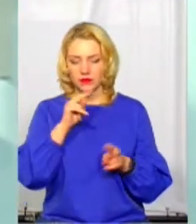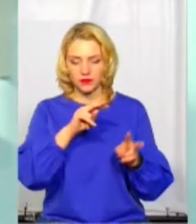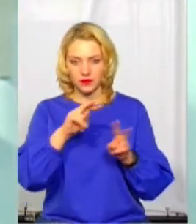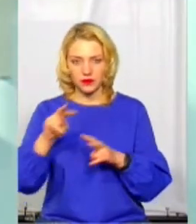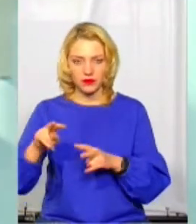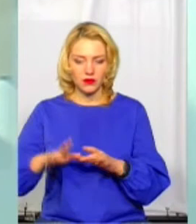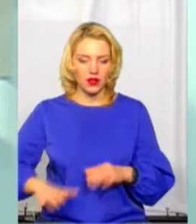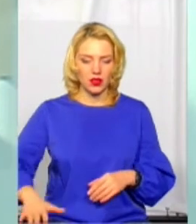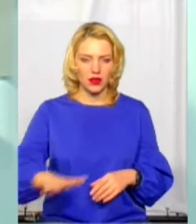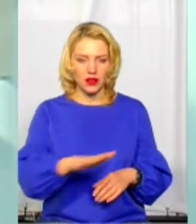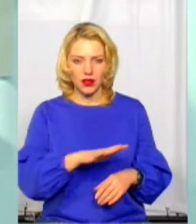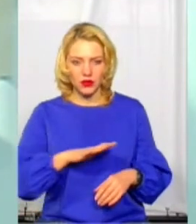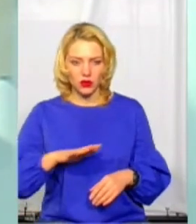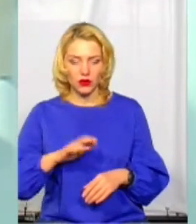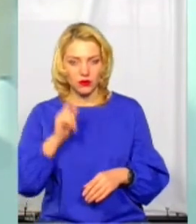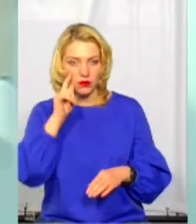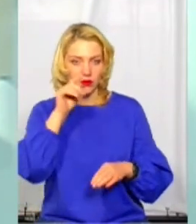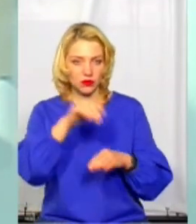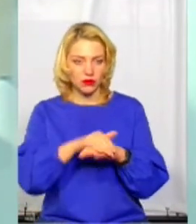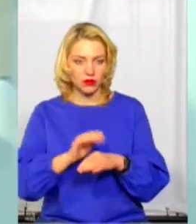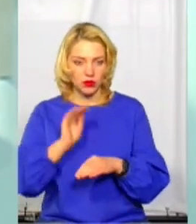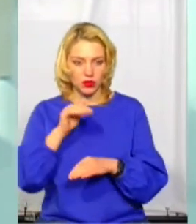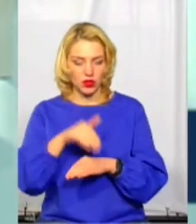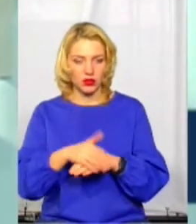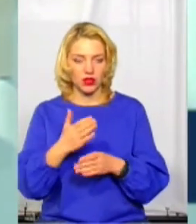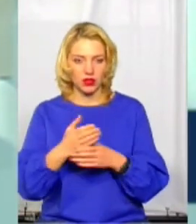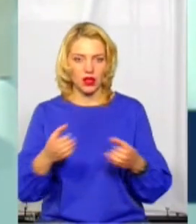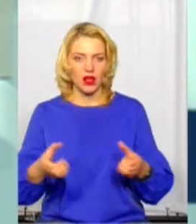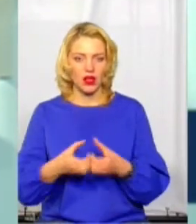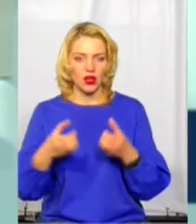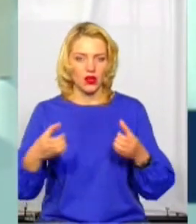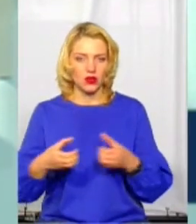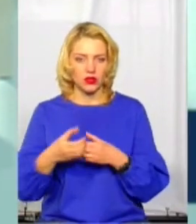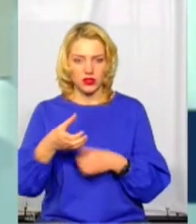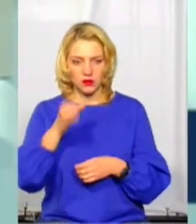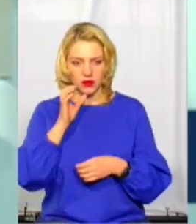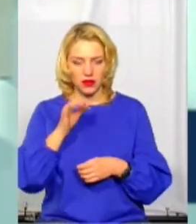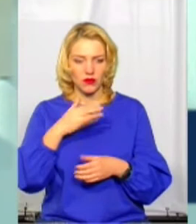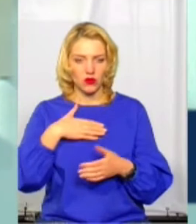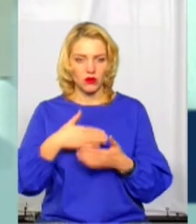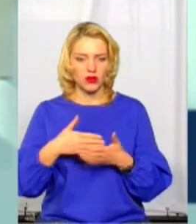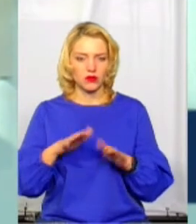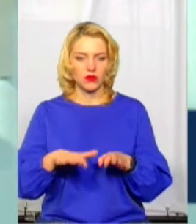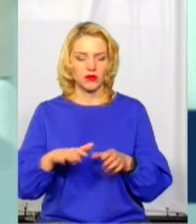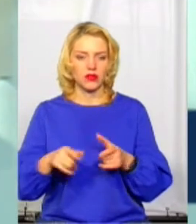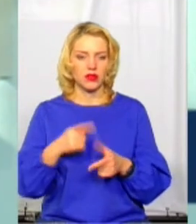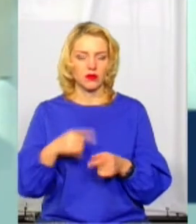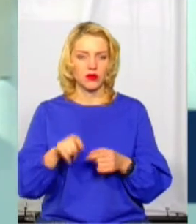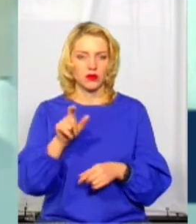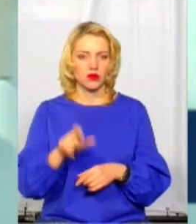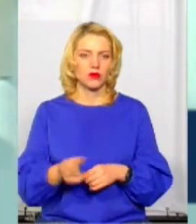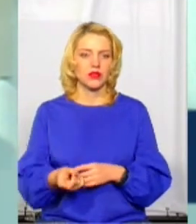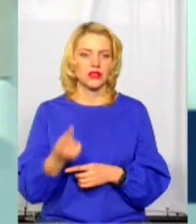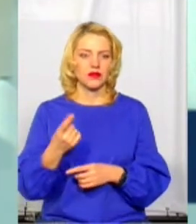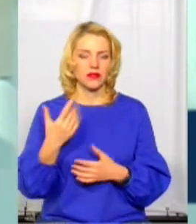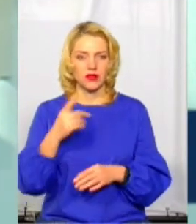патрулюють, спостерігаючи все було в порядку і помічаючи, є розпиття або вживання спиртних напоїв в громадському місті, або ж особа з'явилася